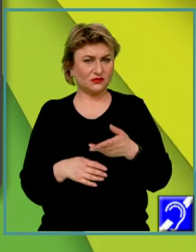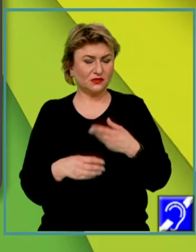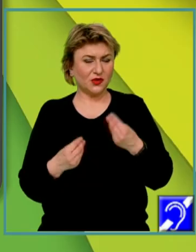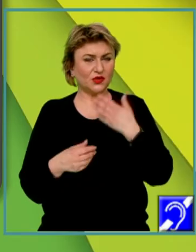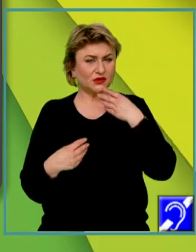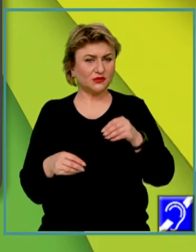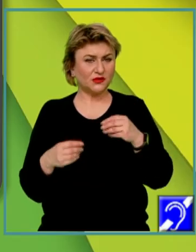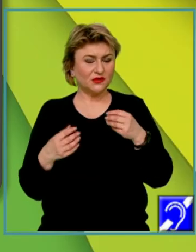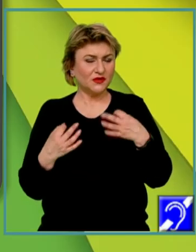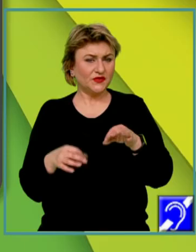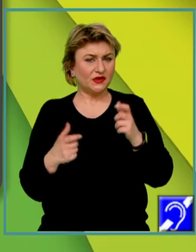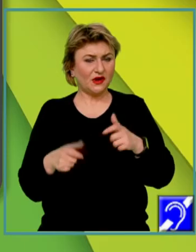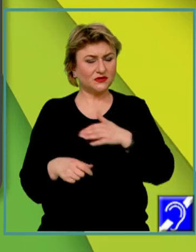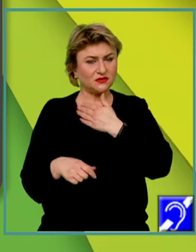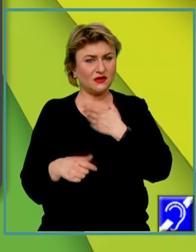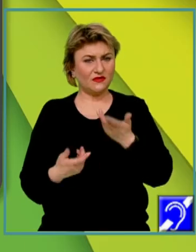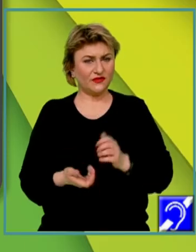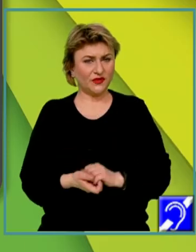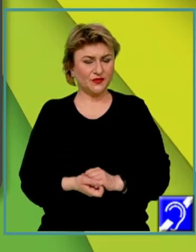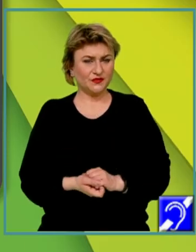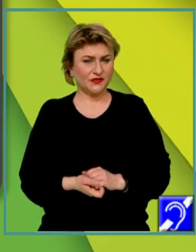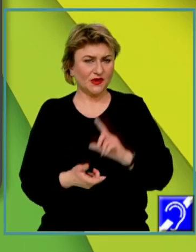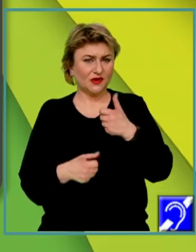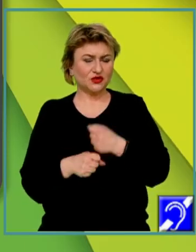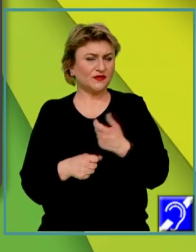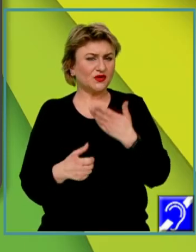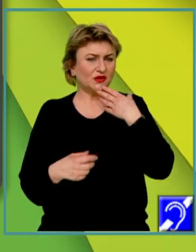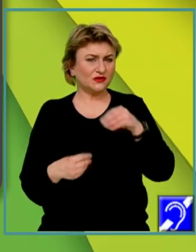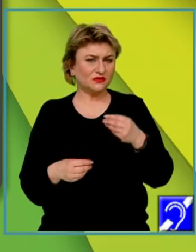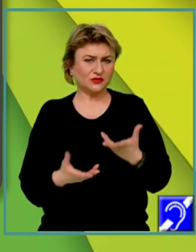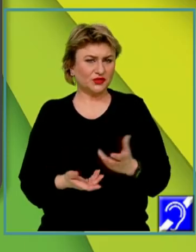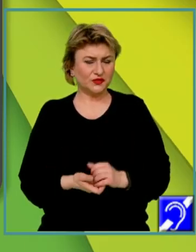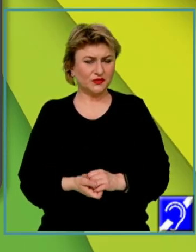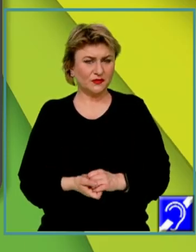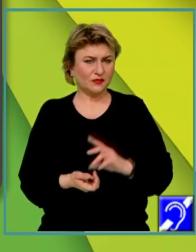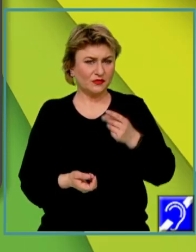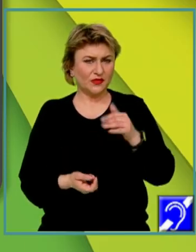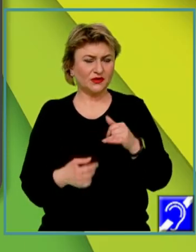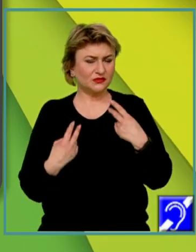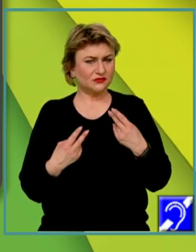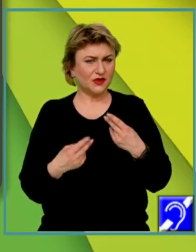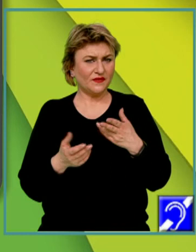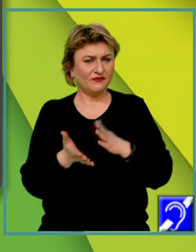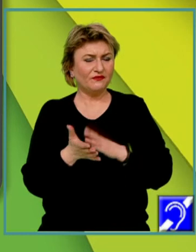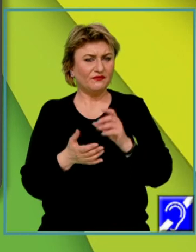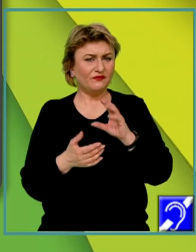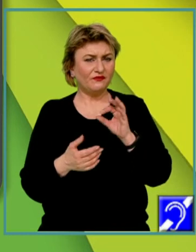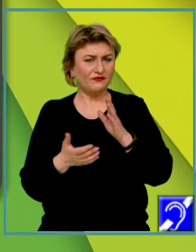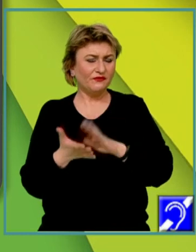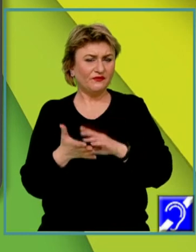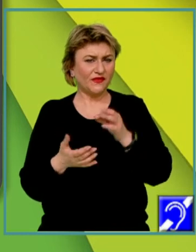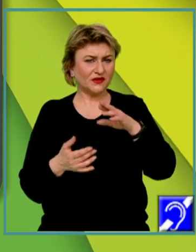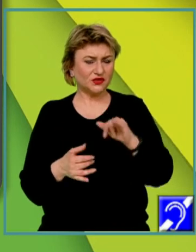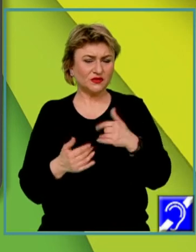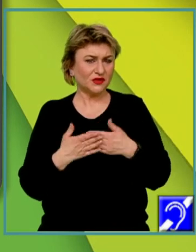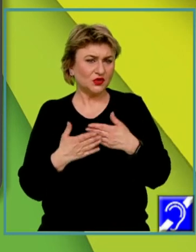exemplu ar fi clasa de elevi. La ce face referire exemplul? Păi, cel mai important factor extern este sistemul de